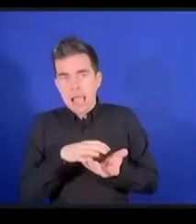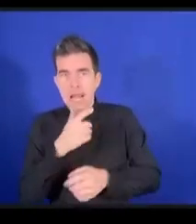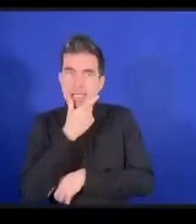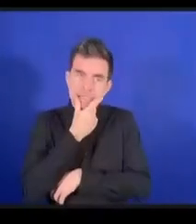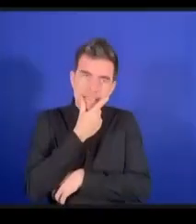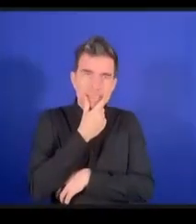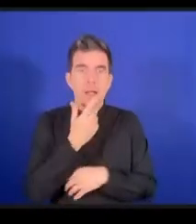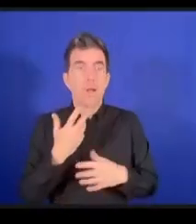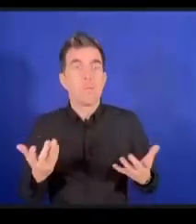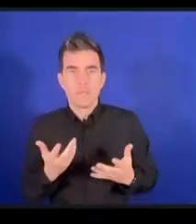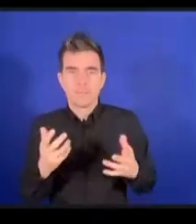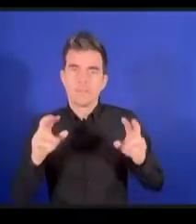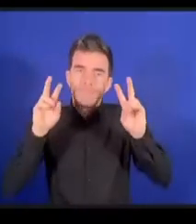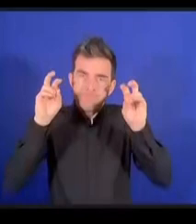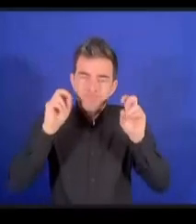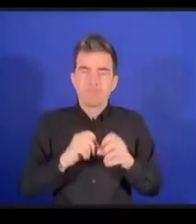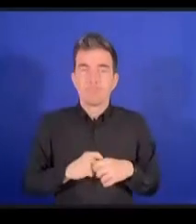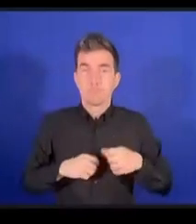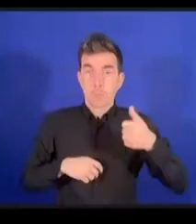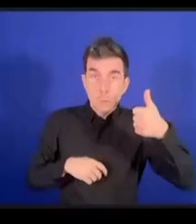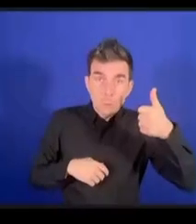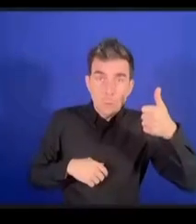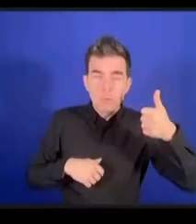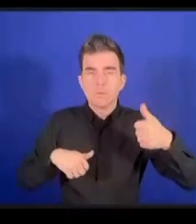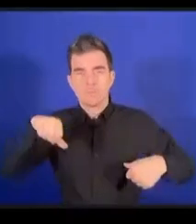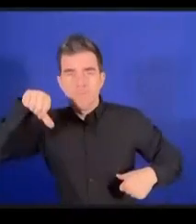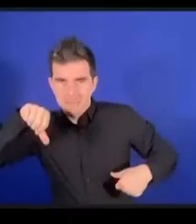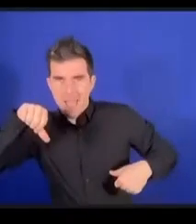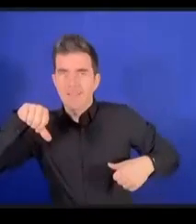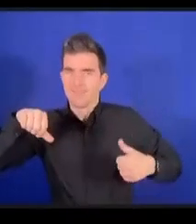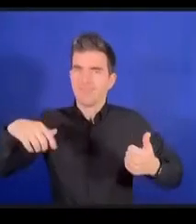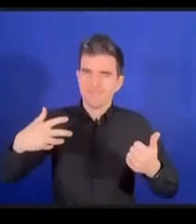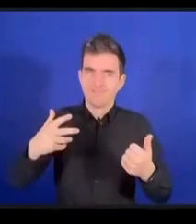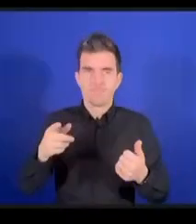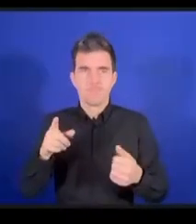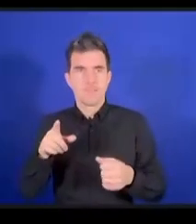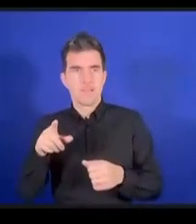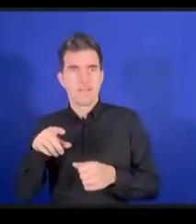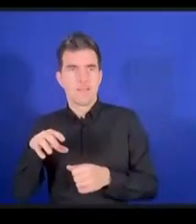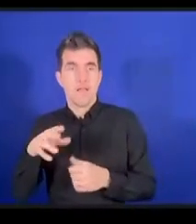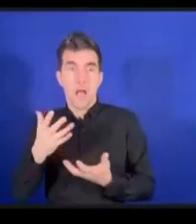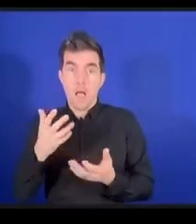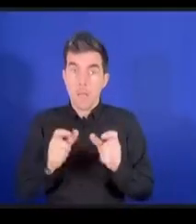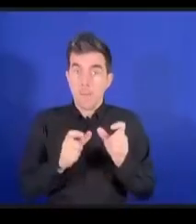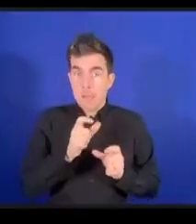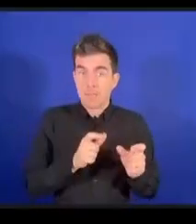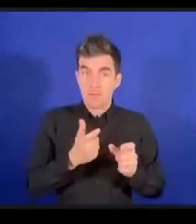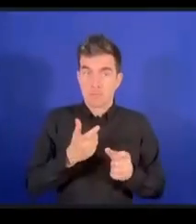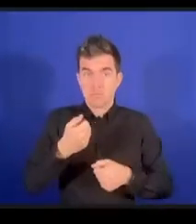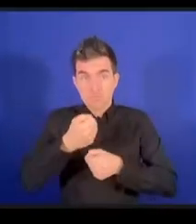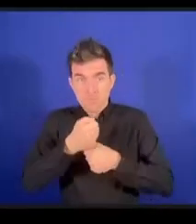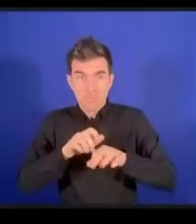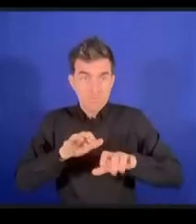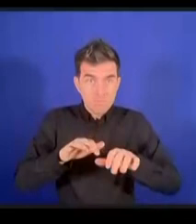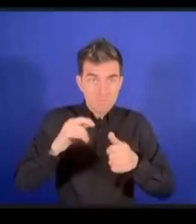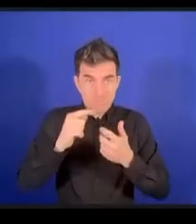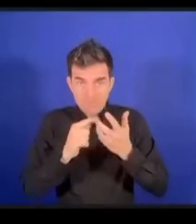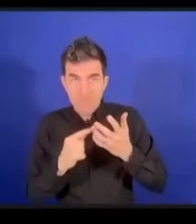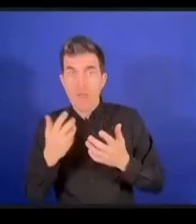Ceux qui attaquent Internet utilisent aussi l'intelligence artificielle pour identifier des